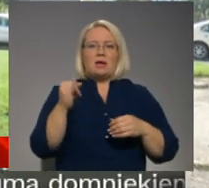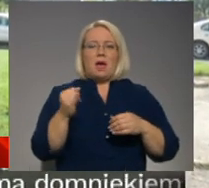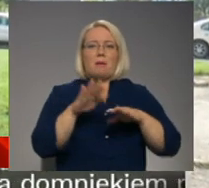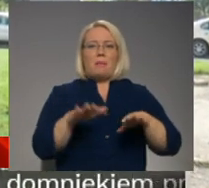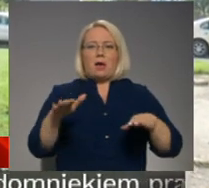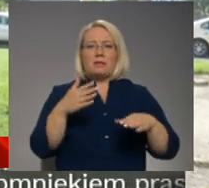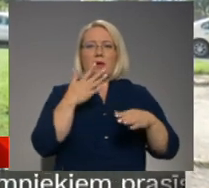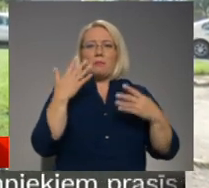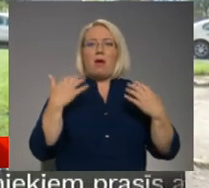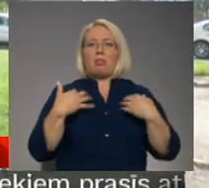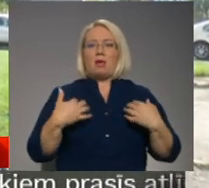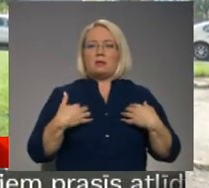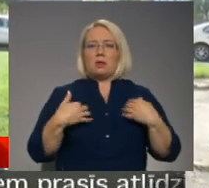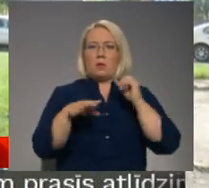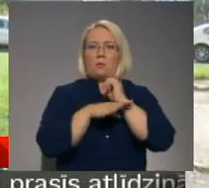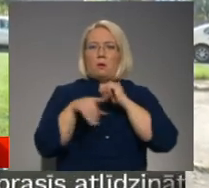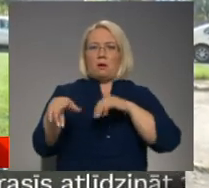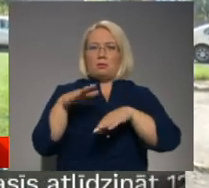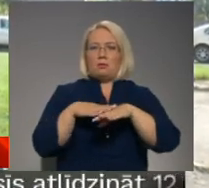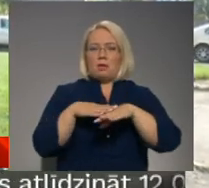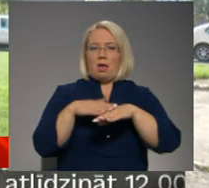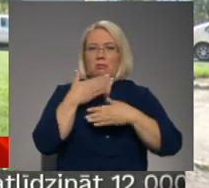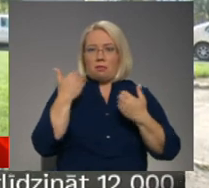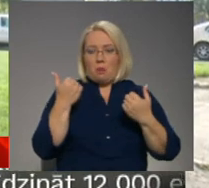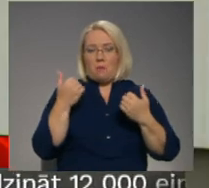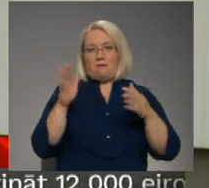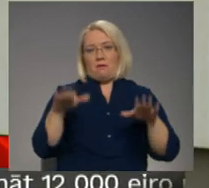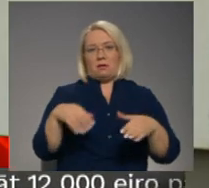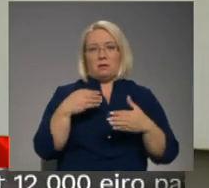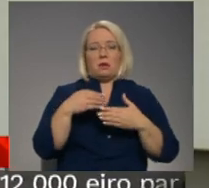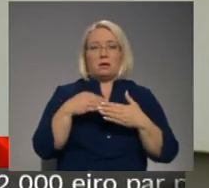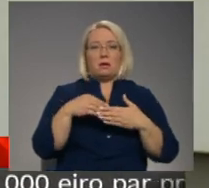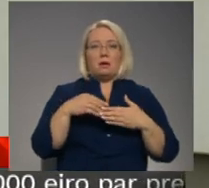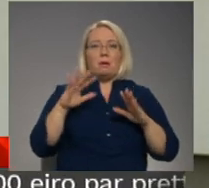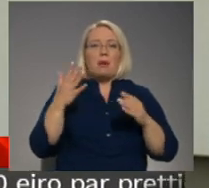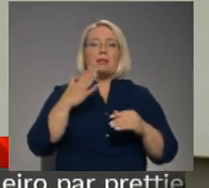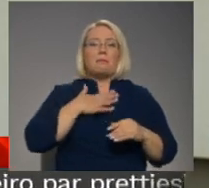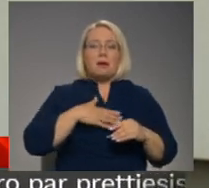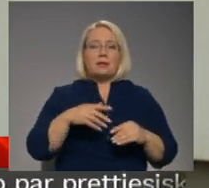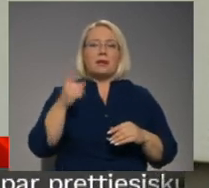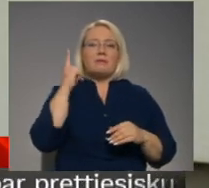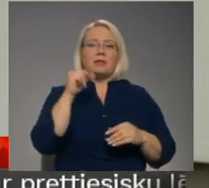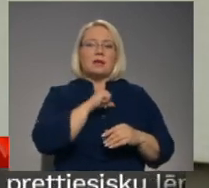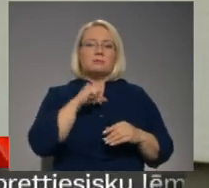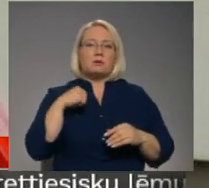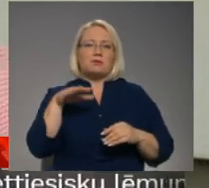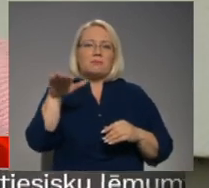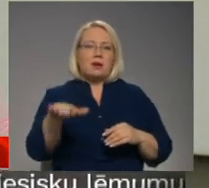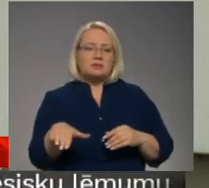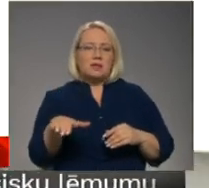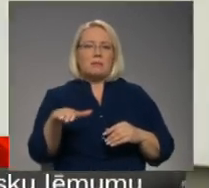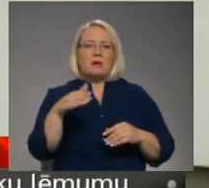no attiecīgā koka, varbūt, ka darētu, jā. Patīk ļoti, bet vienīgās plāšiem mazākiem nav